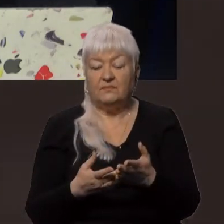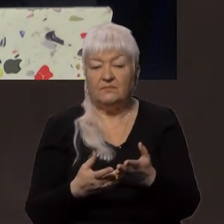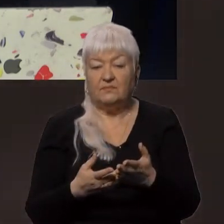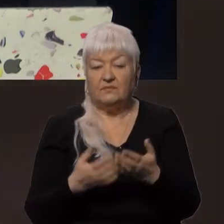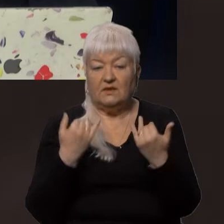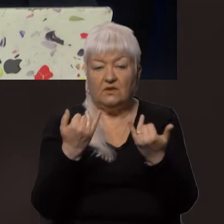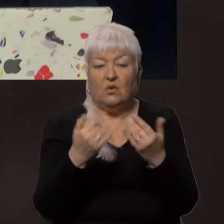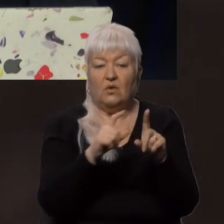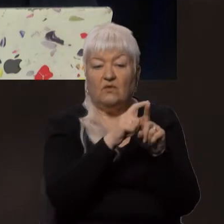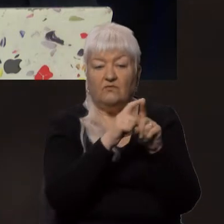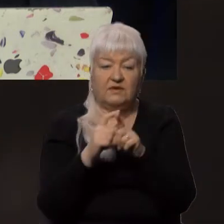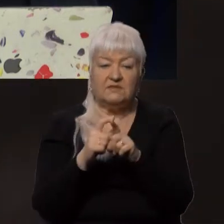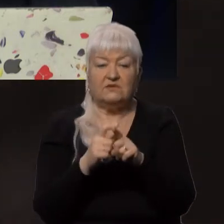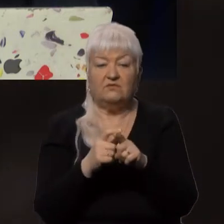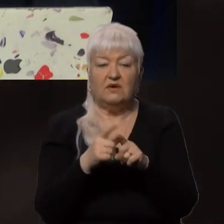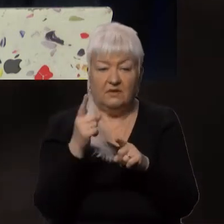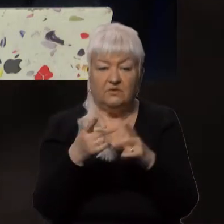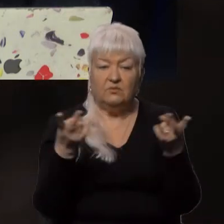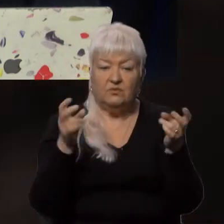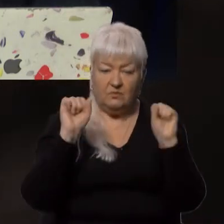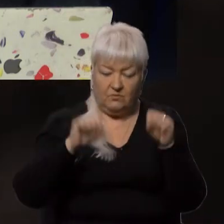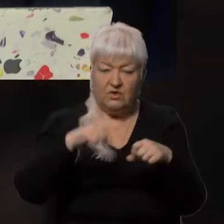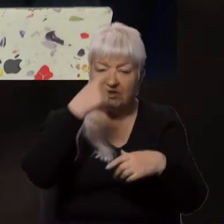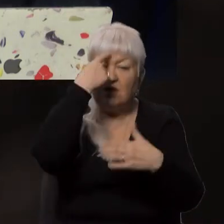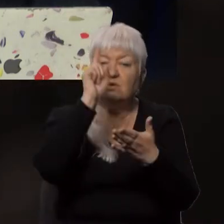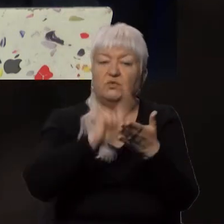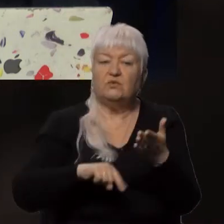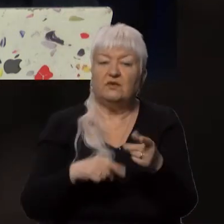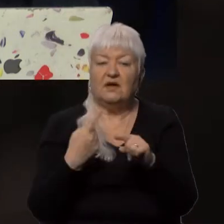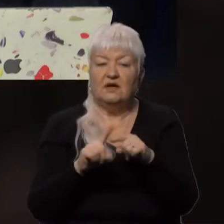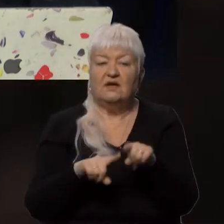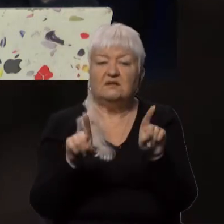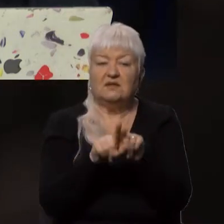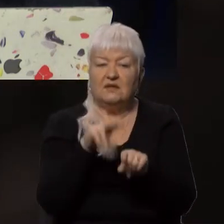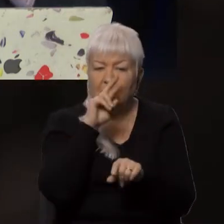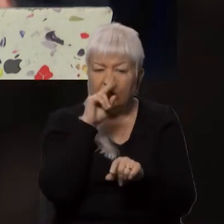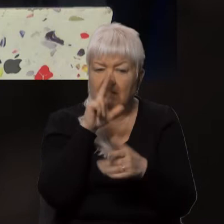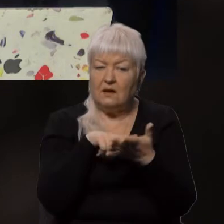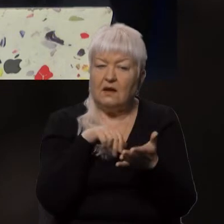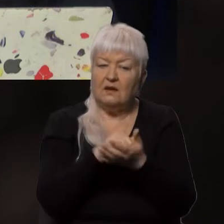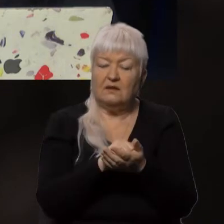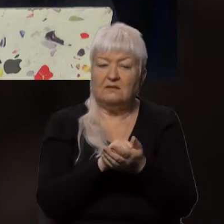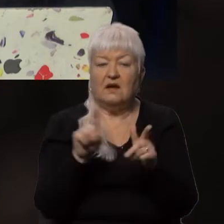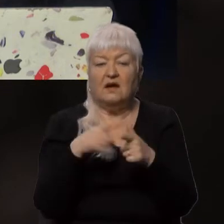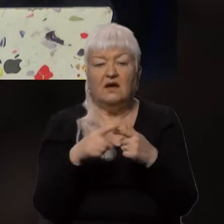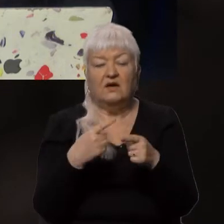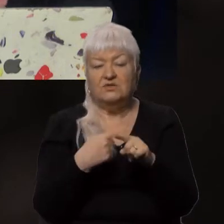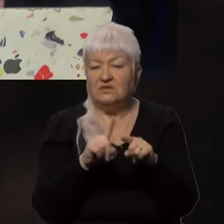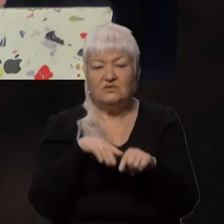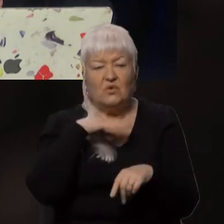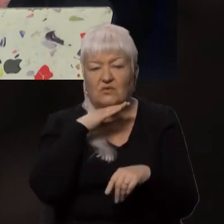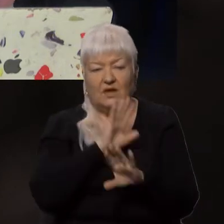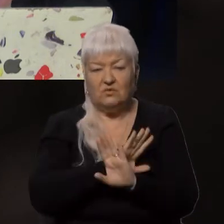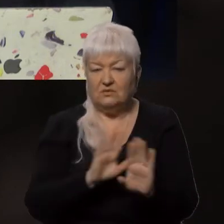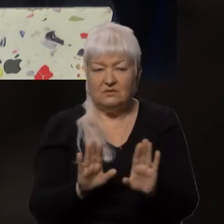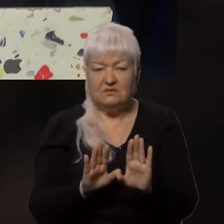висловитись, в його варто довіряти? Це такий собі жест каяття? Чи все одно це каяття не може бути достатнім? Наскільки